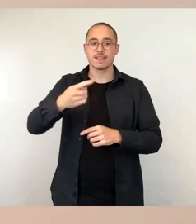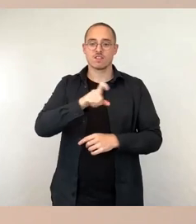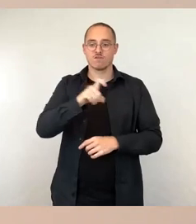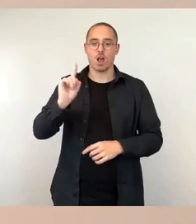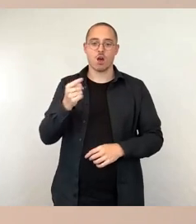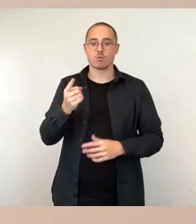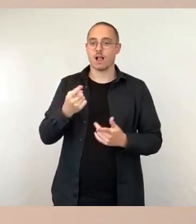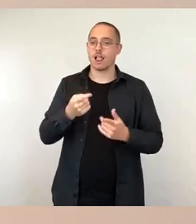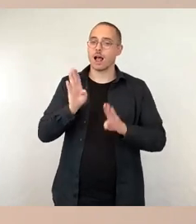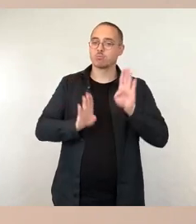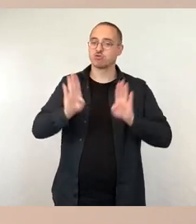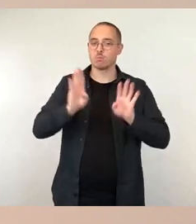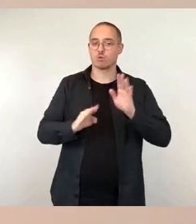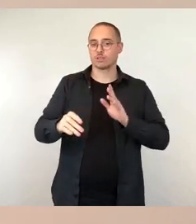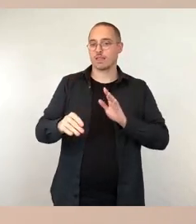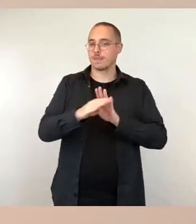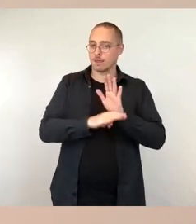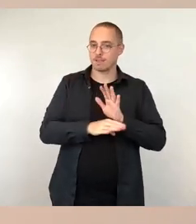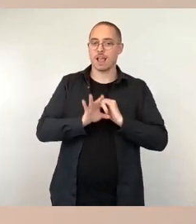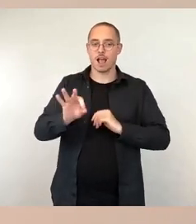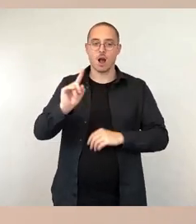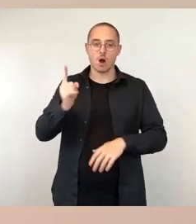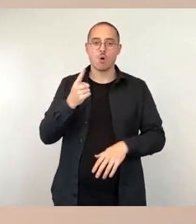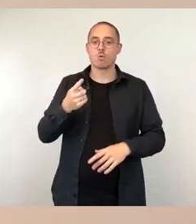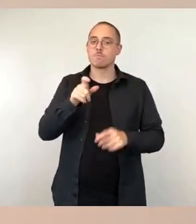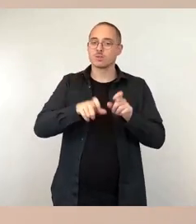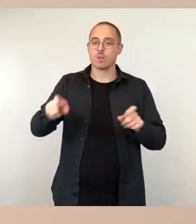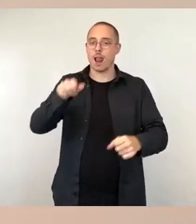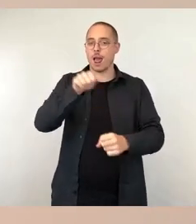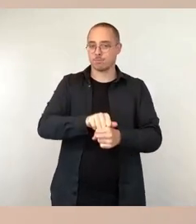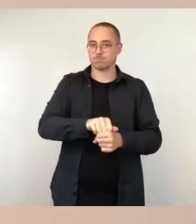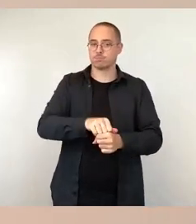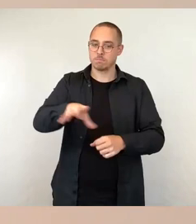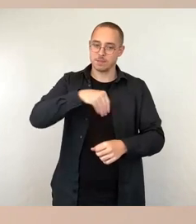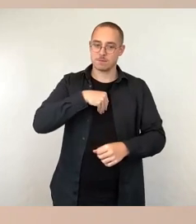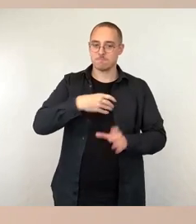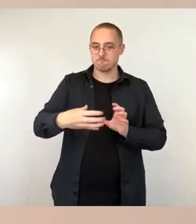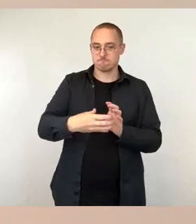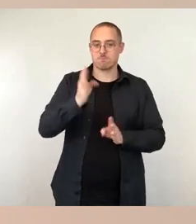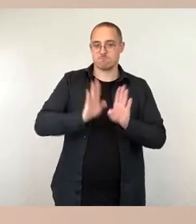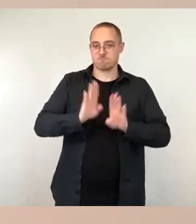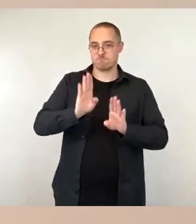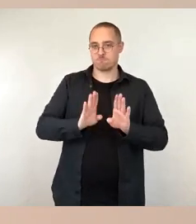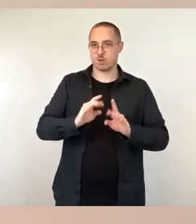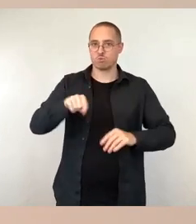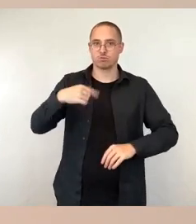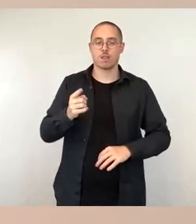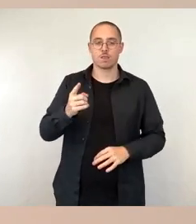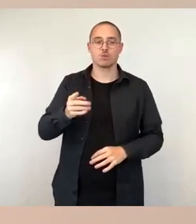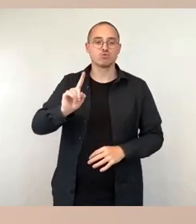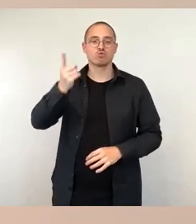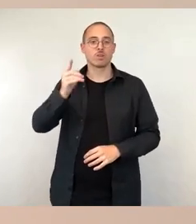Dann würden wir damit in den Geschäftsgang zunächst des Oberbürgermeisters und dann des Stadtrates gehen. Also